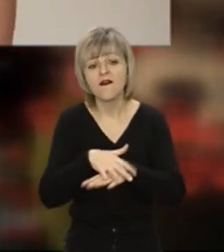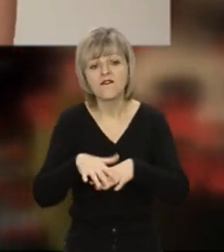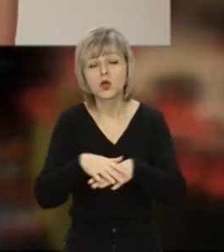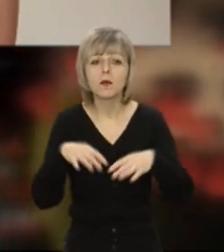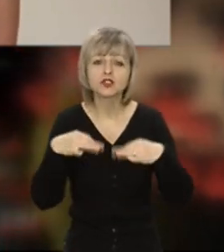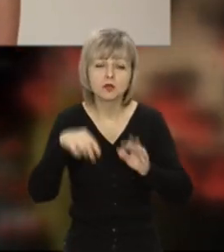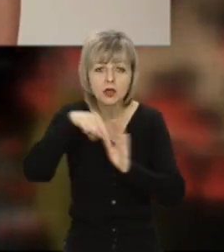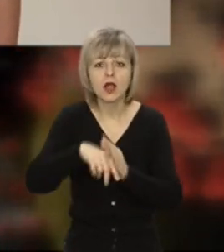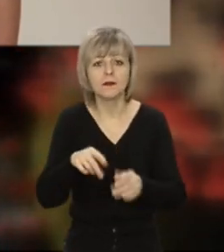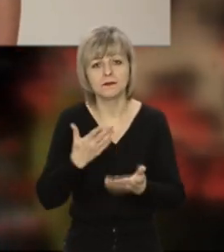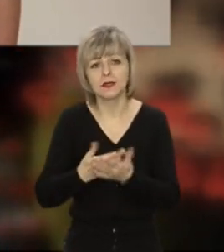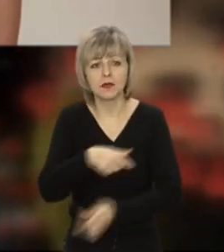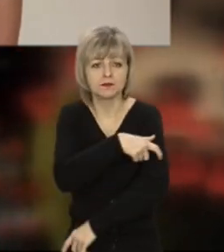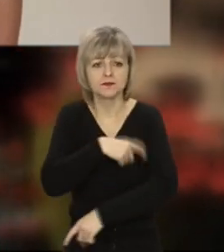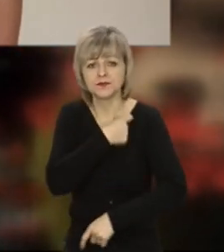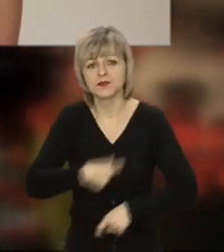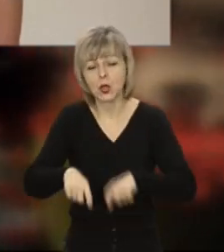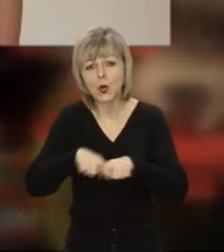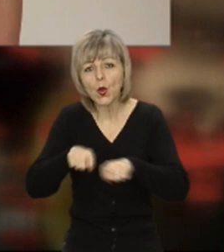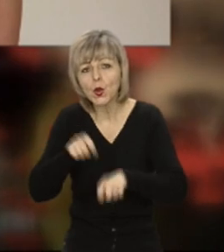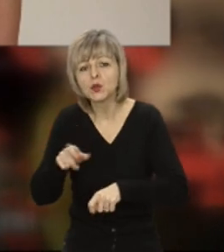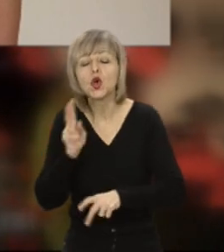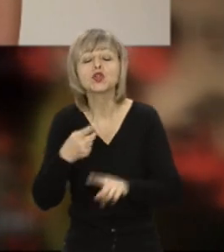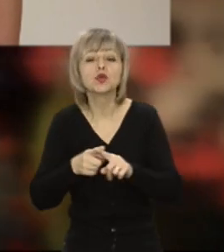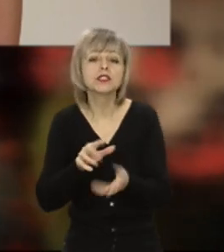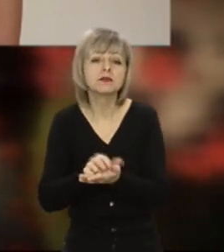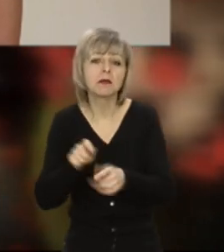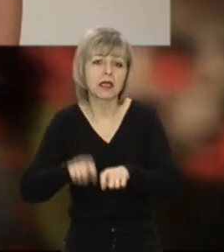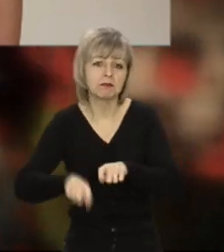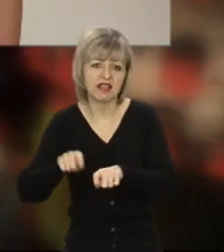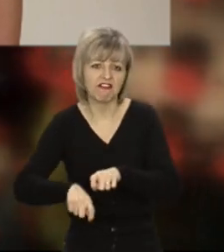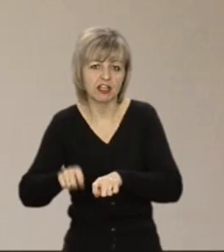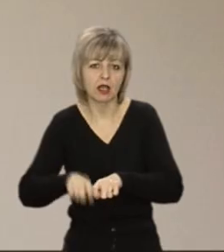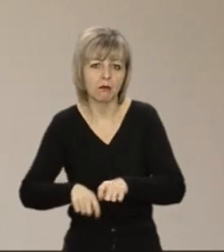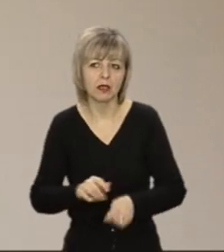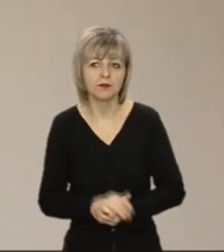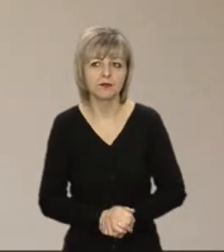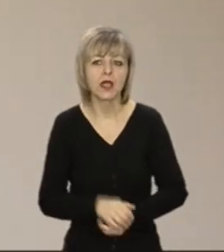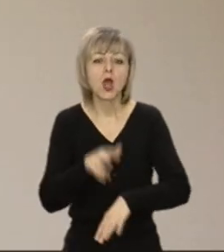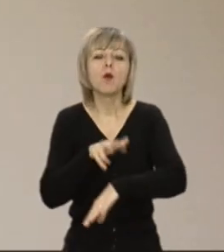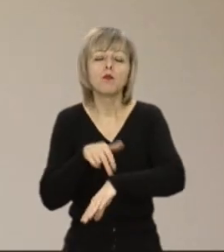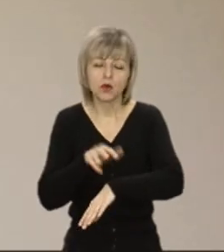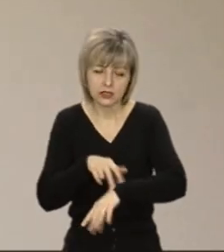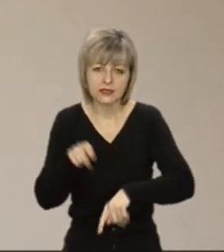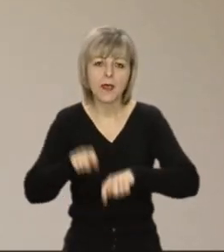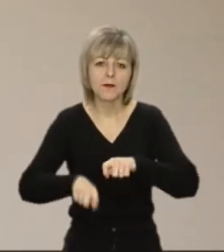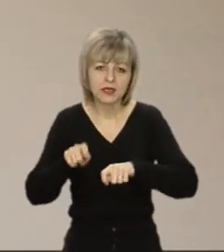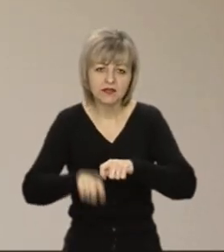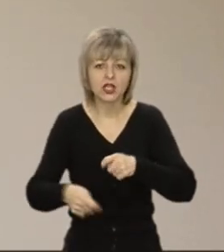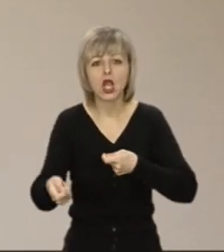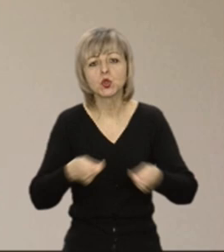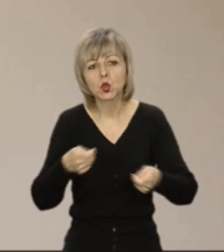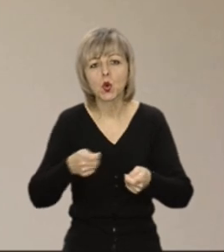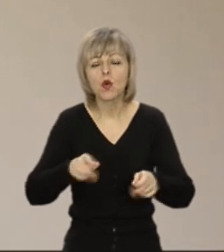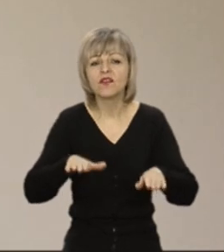кондукторів, чи про інший персонал? Хто тим займається, тими перевірками? Так, поліція перевіряє, перевіряє торгові точки,